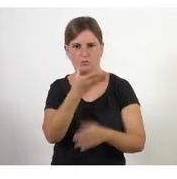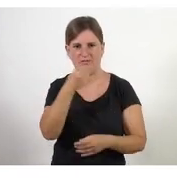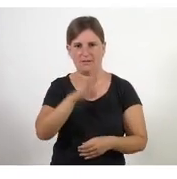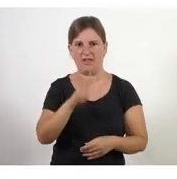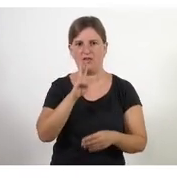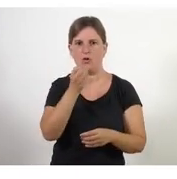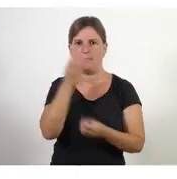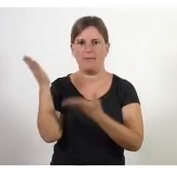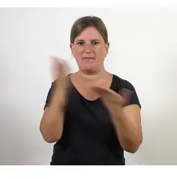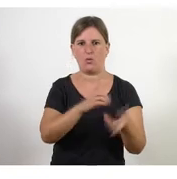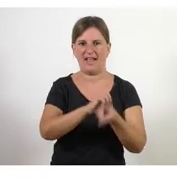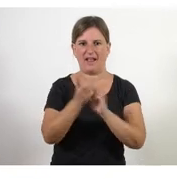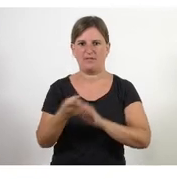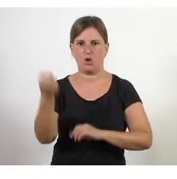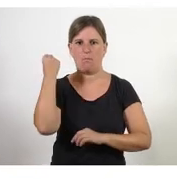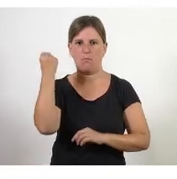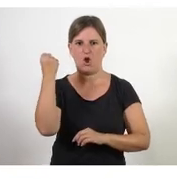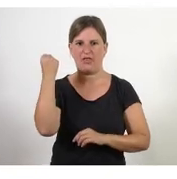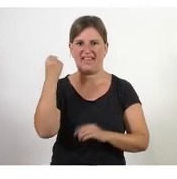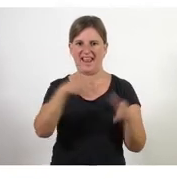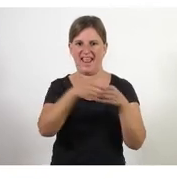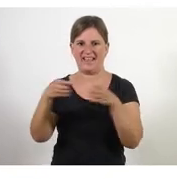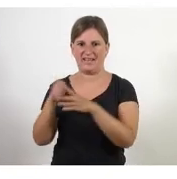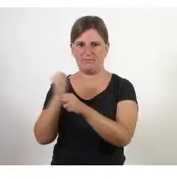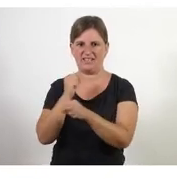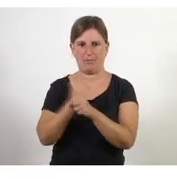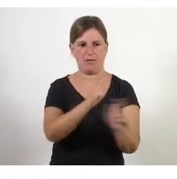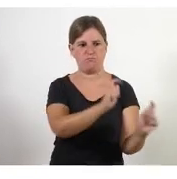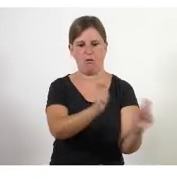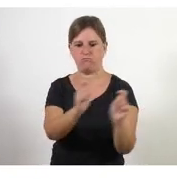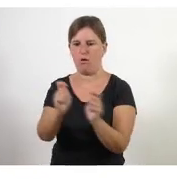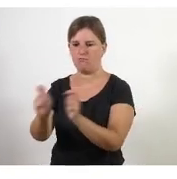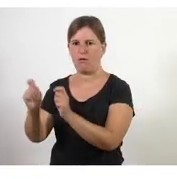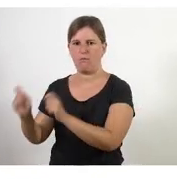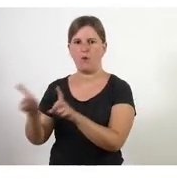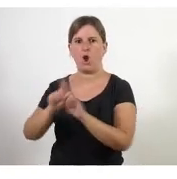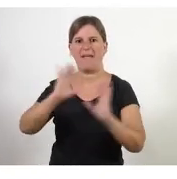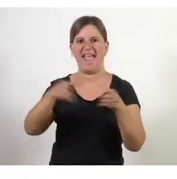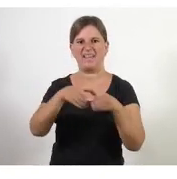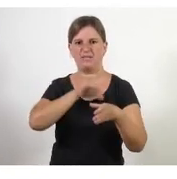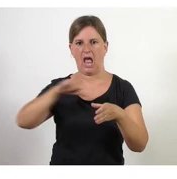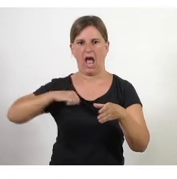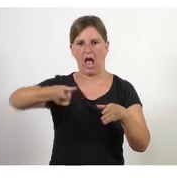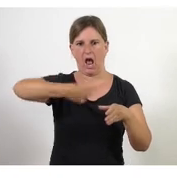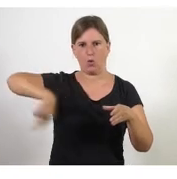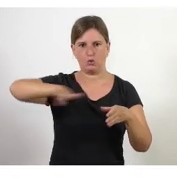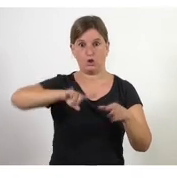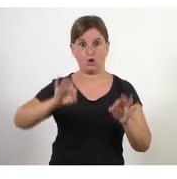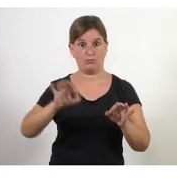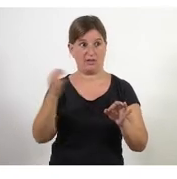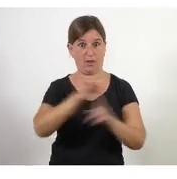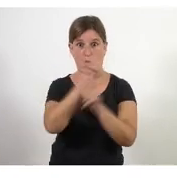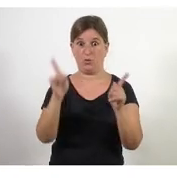benvinguda als canvis l'apoderament dels equips de treball convertint-se en equips autònoms seria com un resum del que s'ha de començar a aplicar